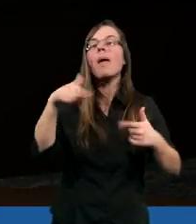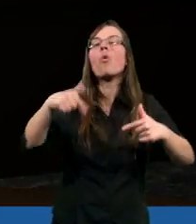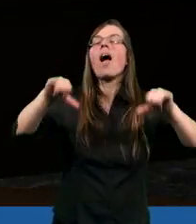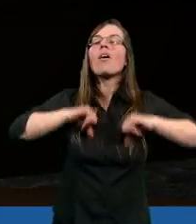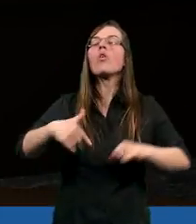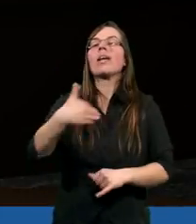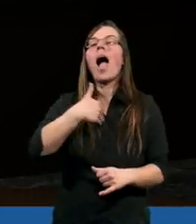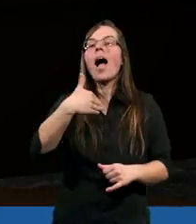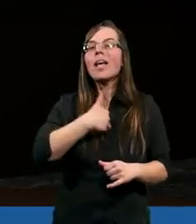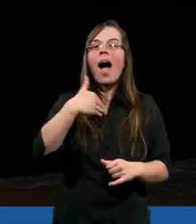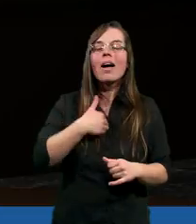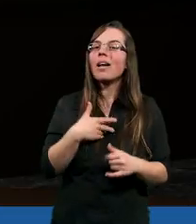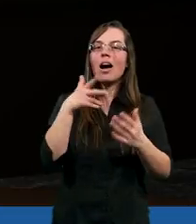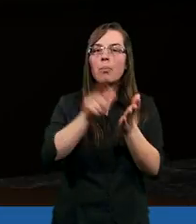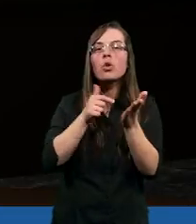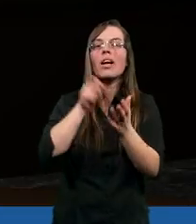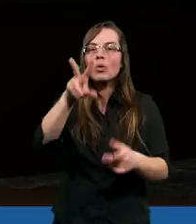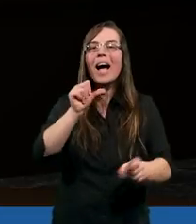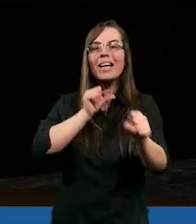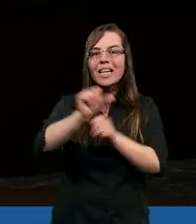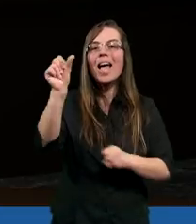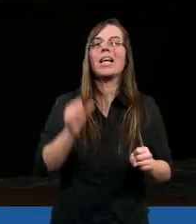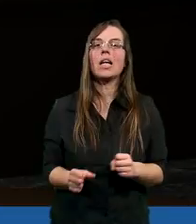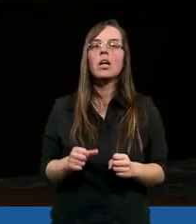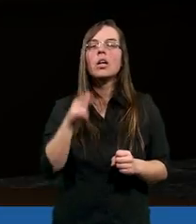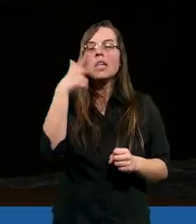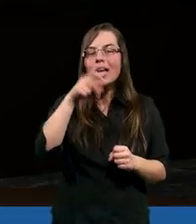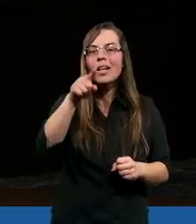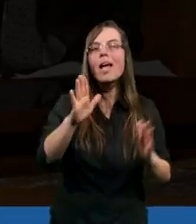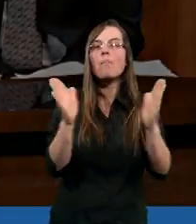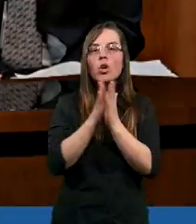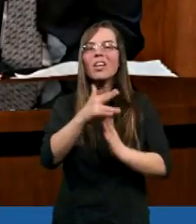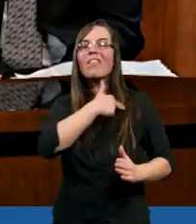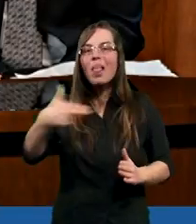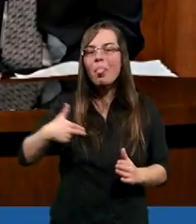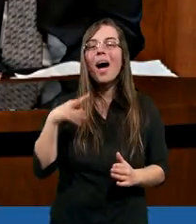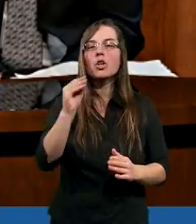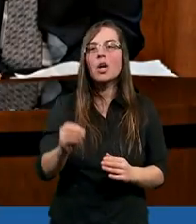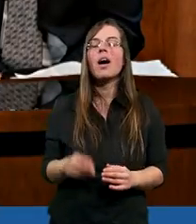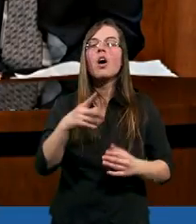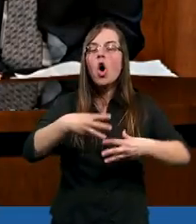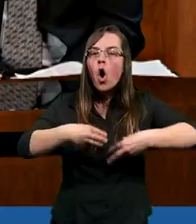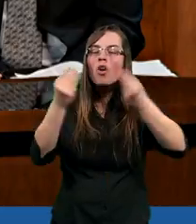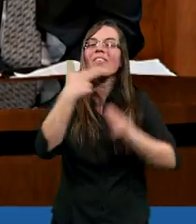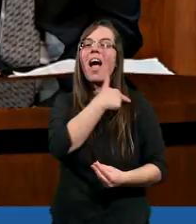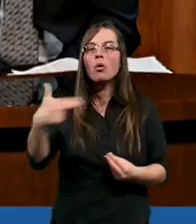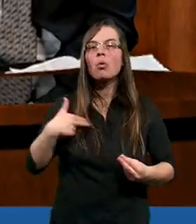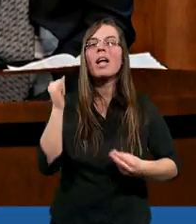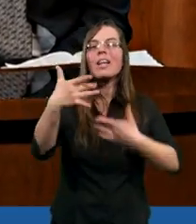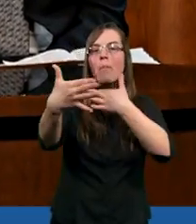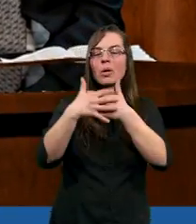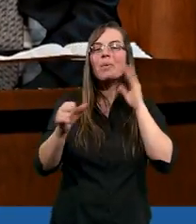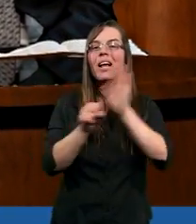egoistycznego ja, które często jest związane z prośbami. Niech te modlitwy, nasze modlitwy rozwijają nas,